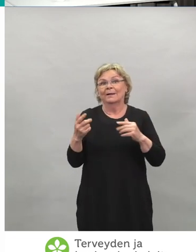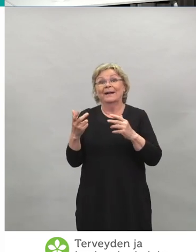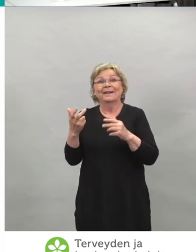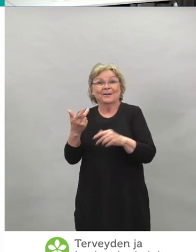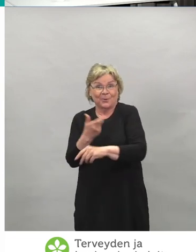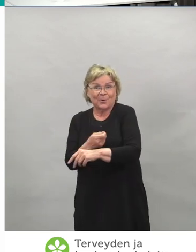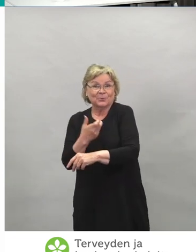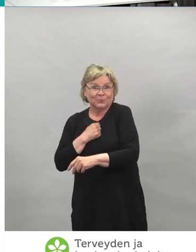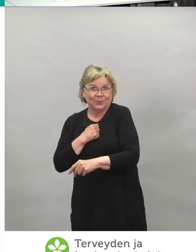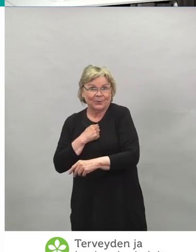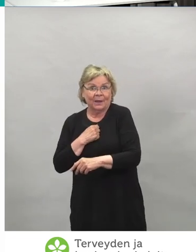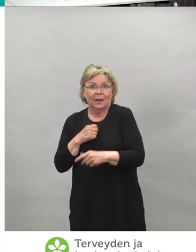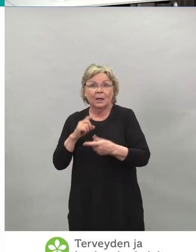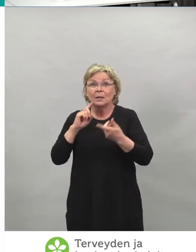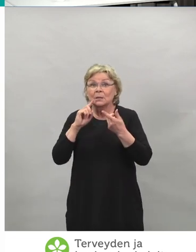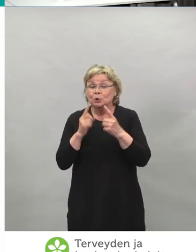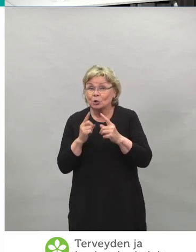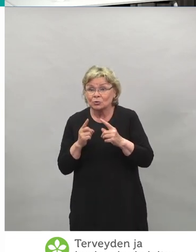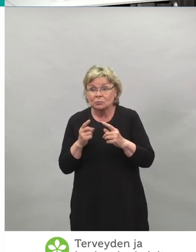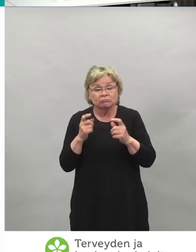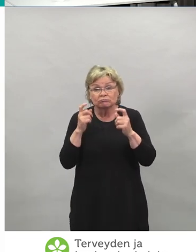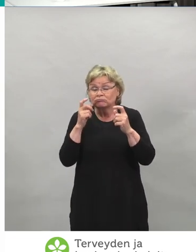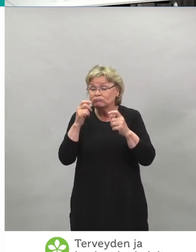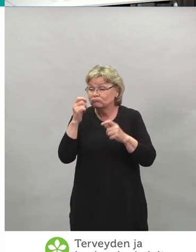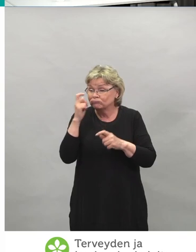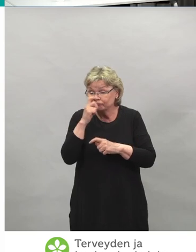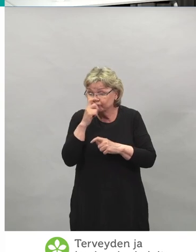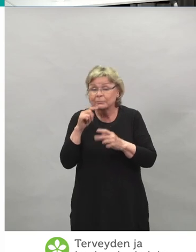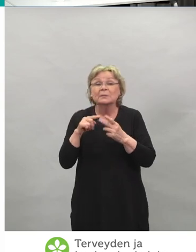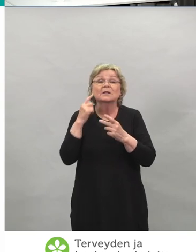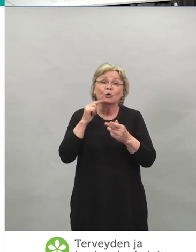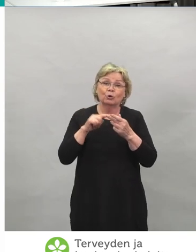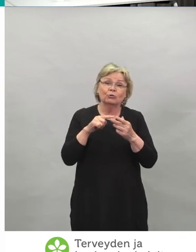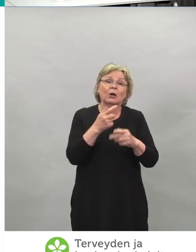jos ei onnistu, niin rokotusaika täytyy siirtyä myöhemmäksi.